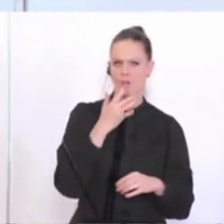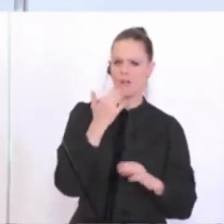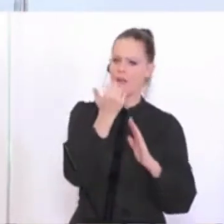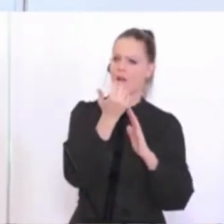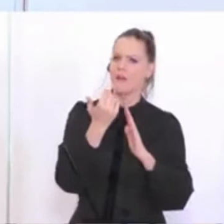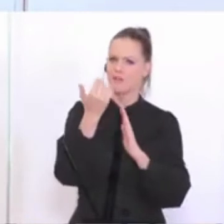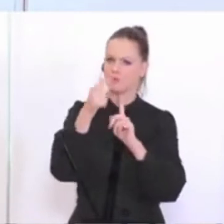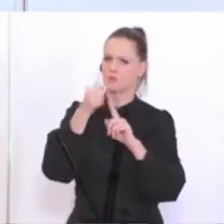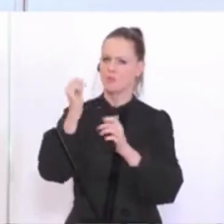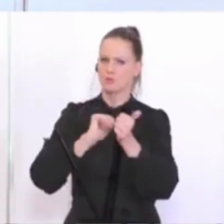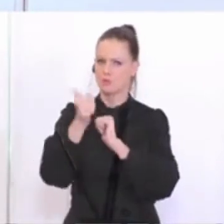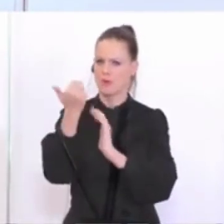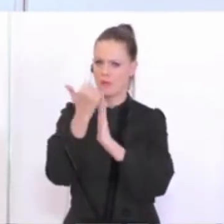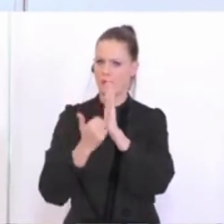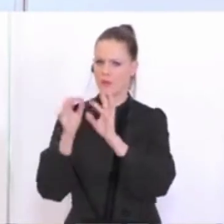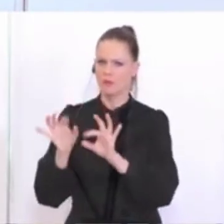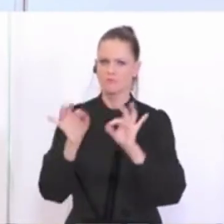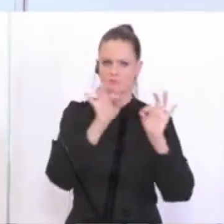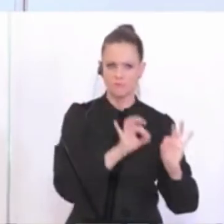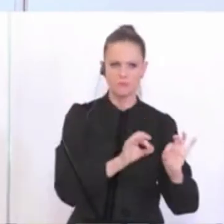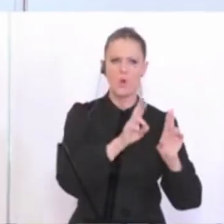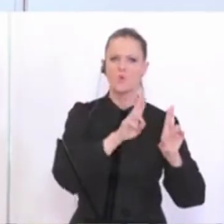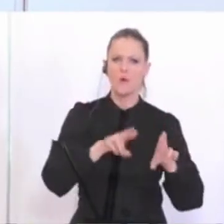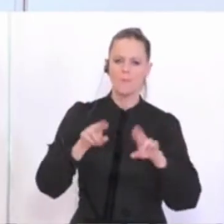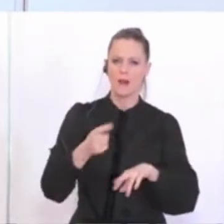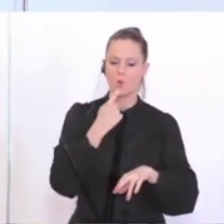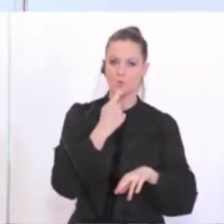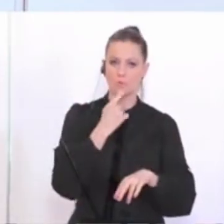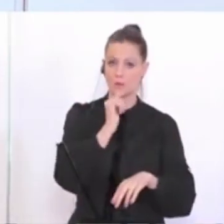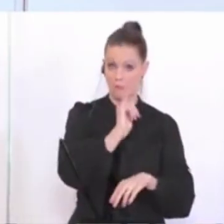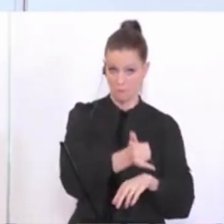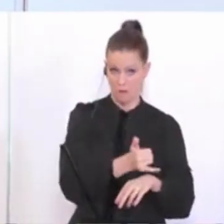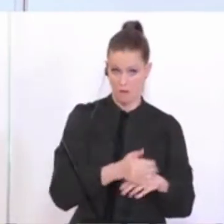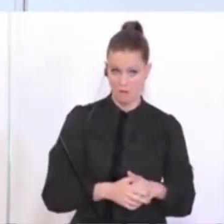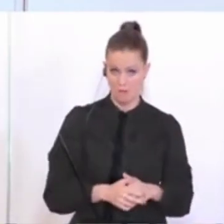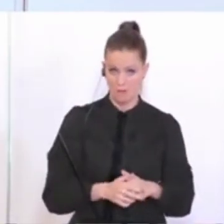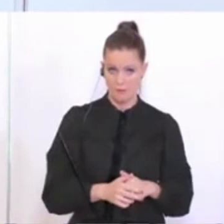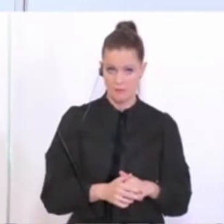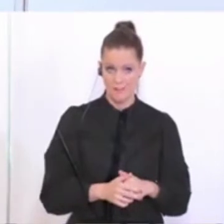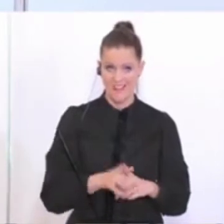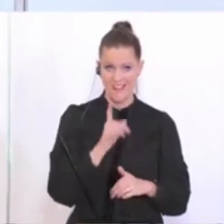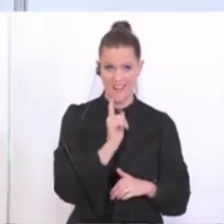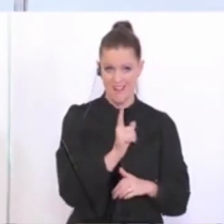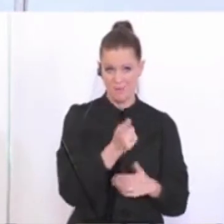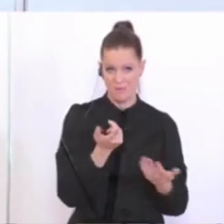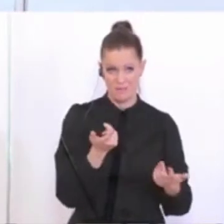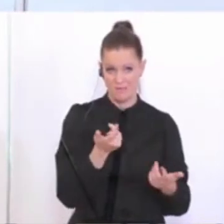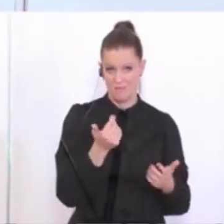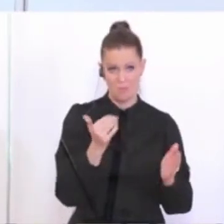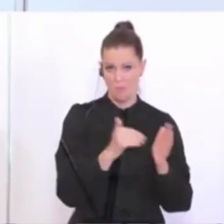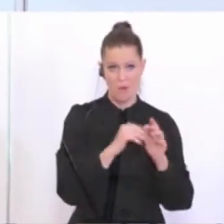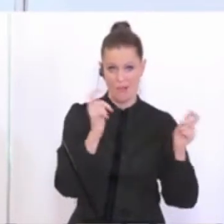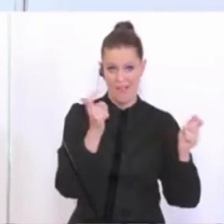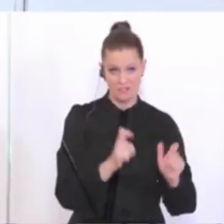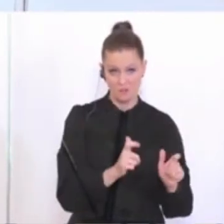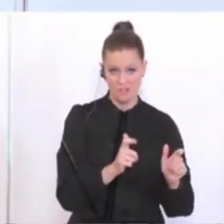Spitzensport auch auf den normalen Konsumenten, die Konsumentinnen übertragen dort. Nur wird das unter Einschränkungen sein,